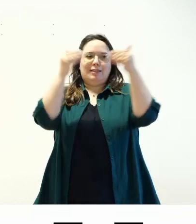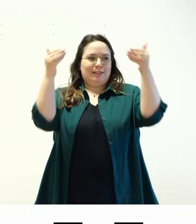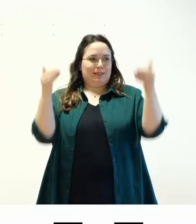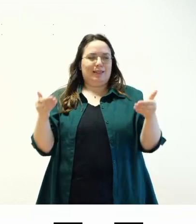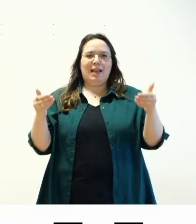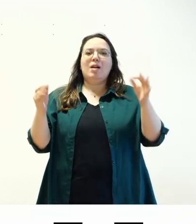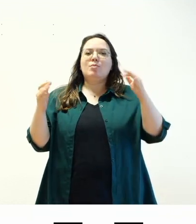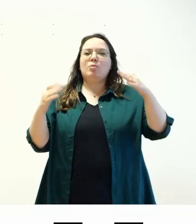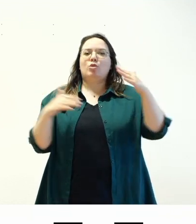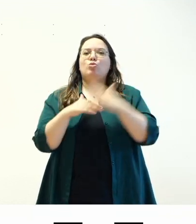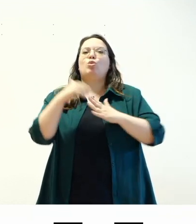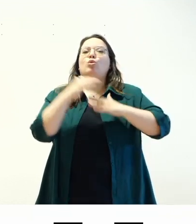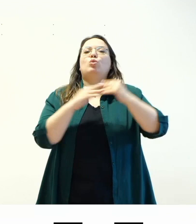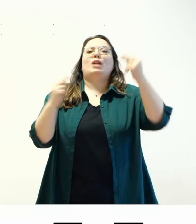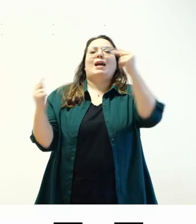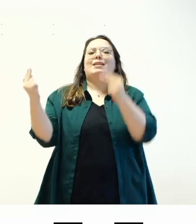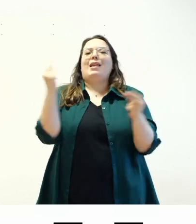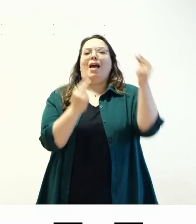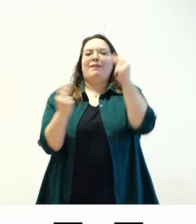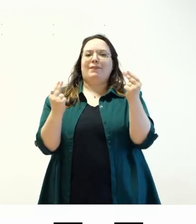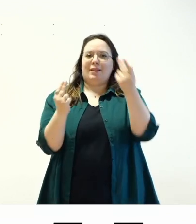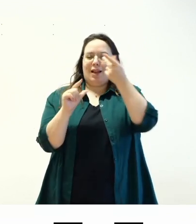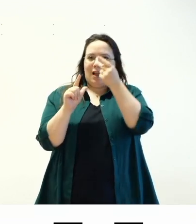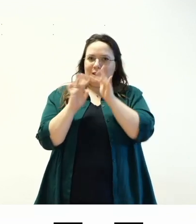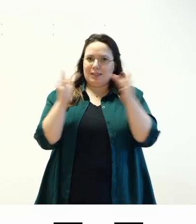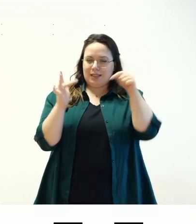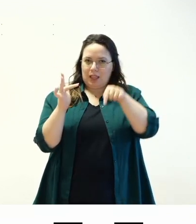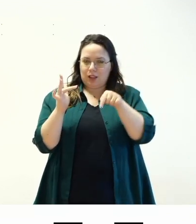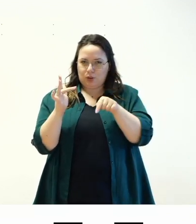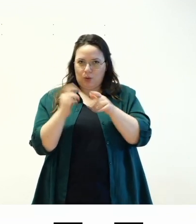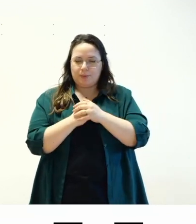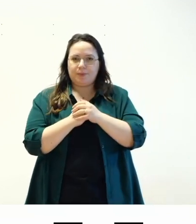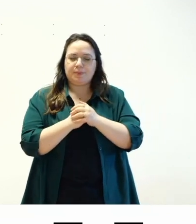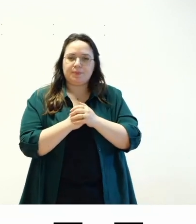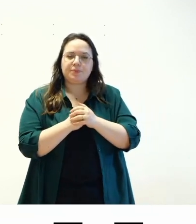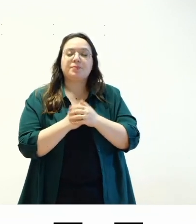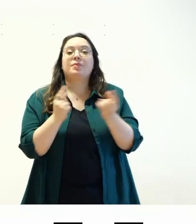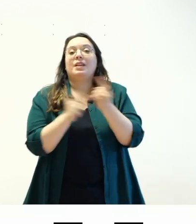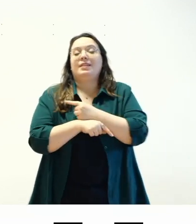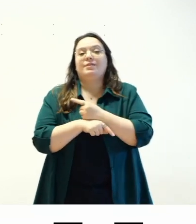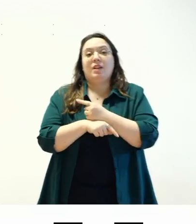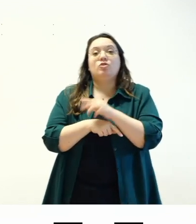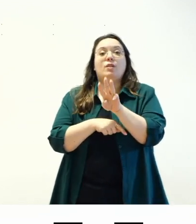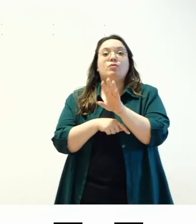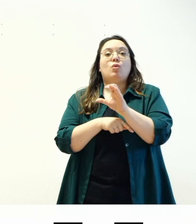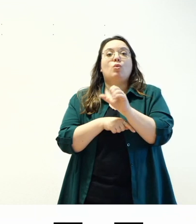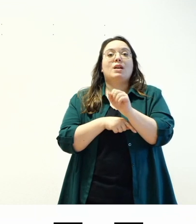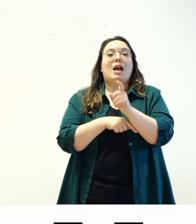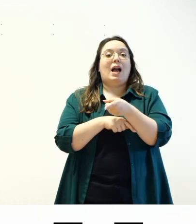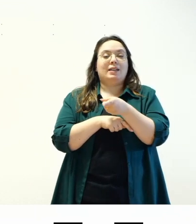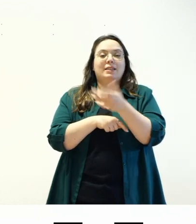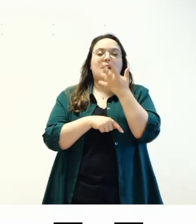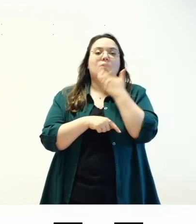struttura della pagina di un la struttura della pagina di un sito in wordpress mentre invece le wcag richiedono che si faccia la